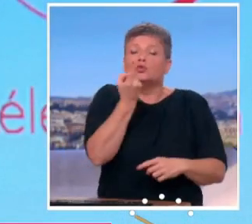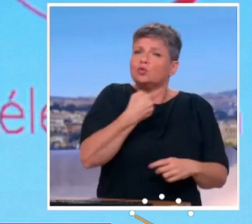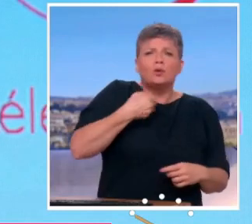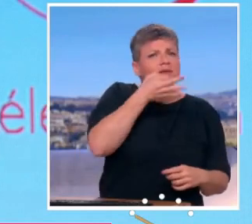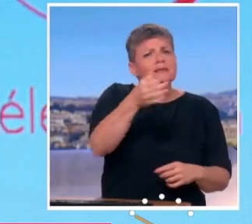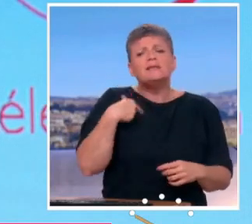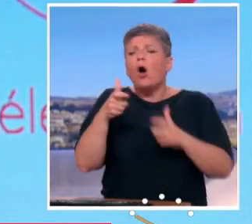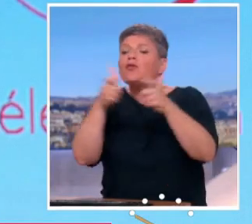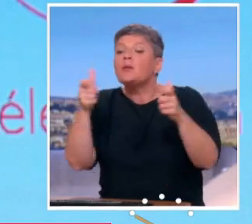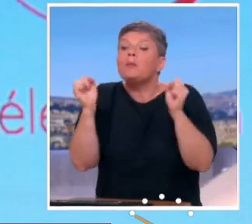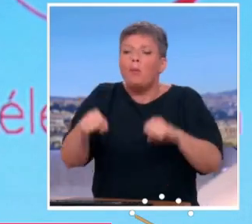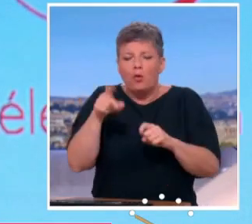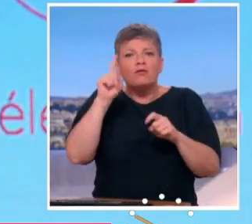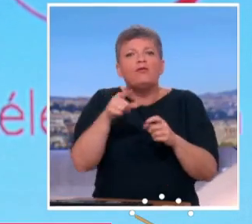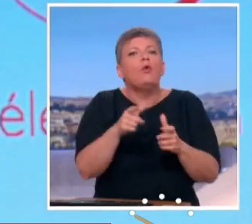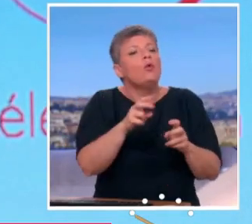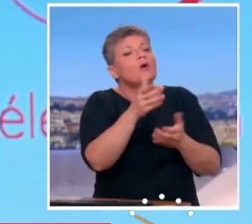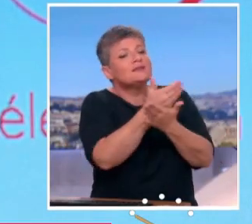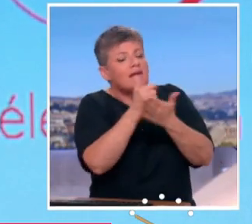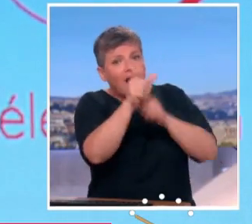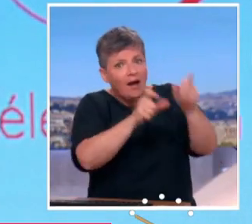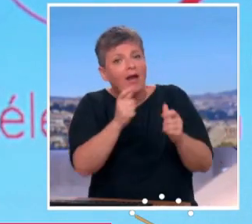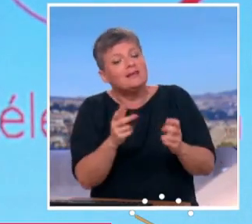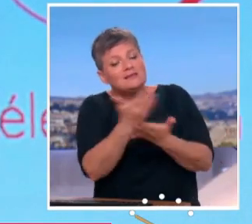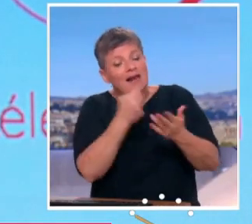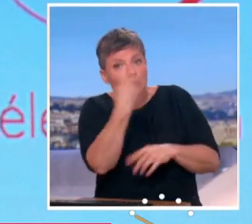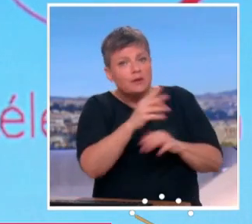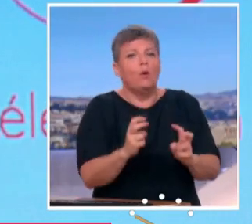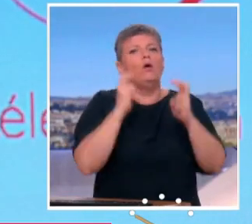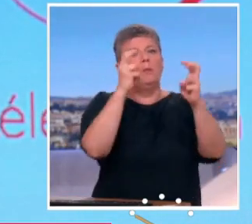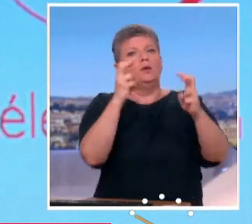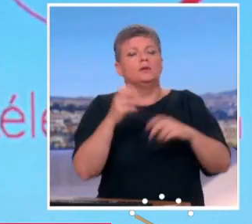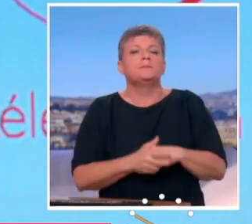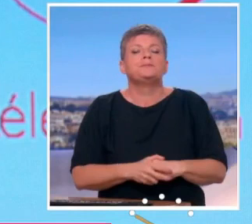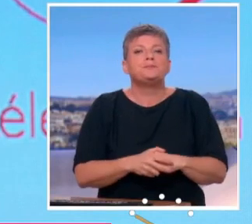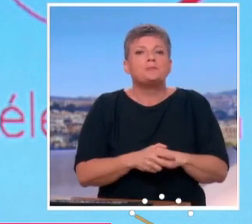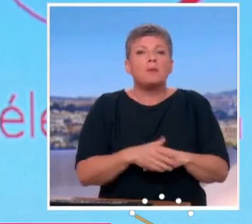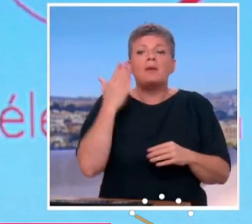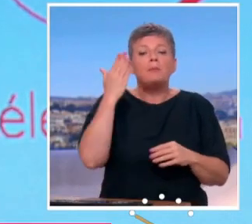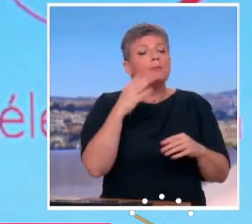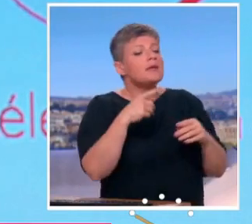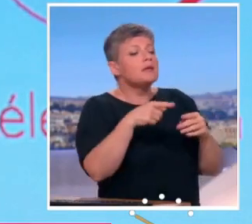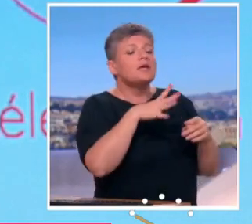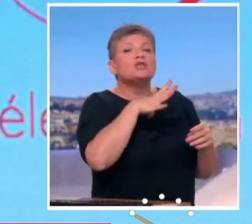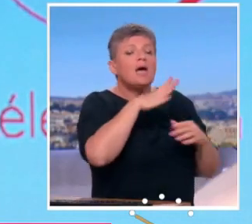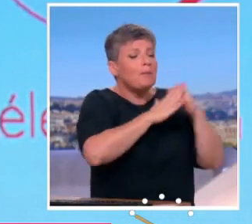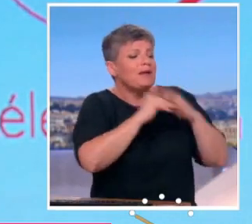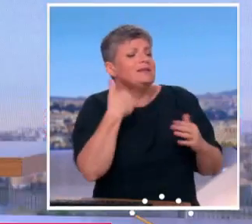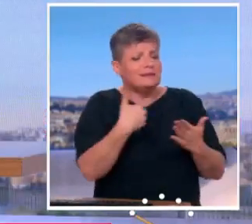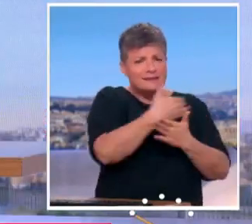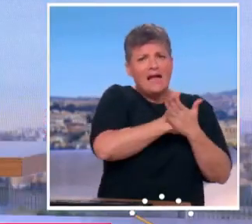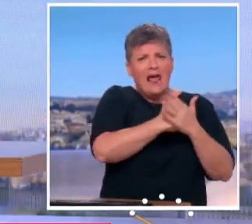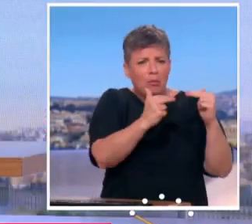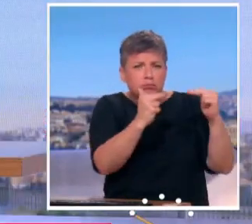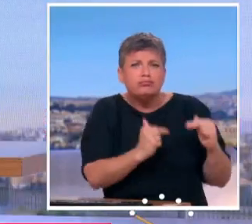salariés pour les accompagner. Mais, nous faisons aussi d'autres choses. Par exemple, pour les branches qui ont des niveaux de rémunération les plus bas, lorsque